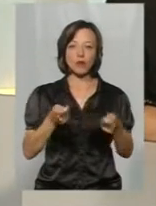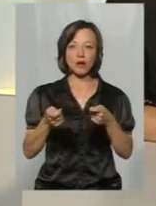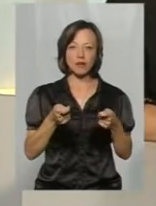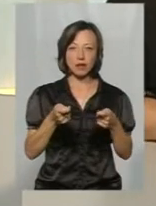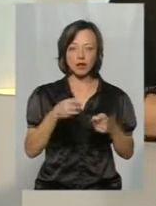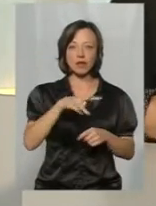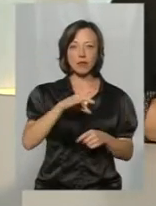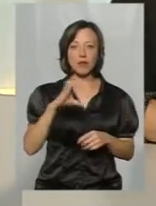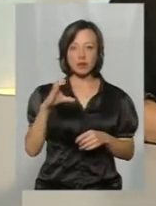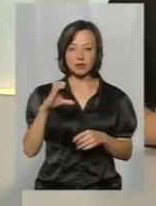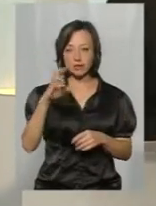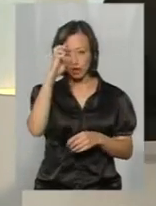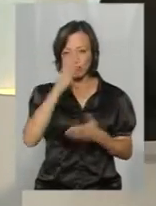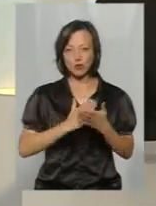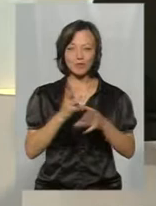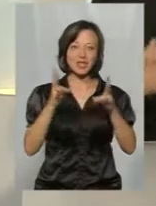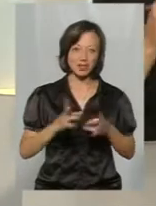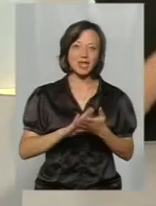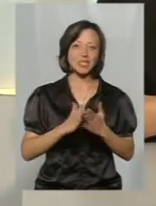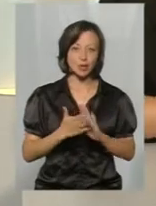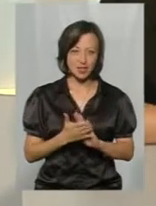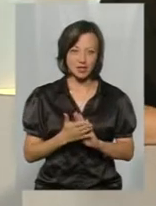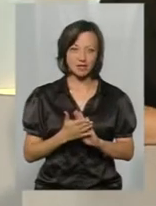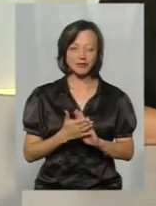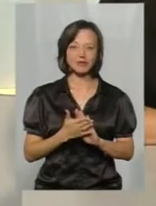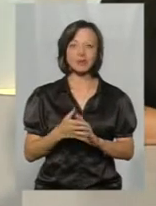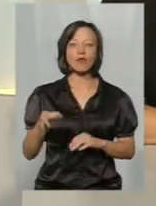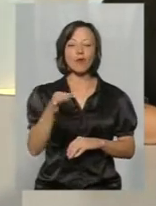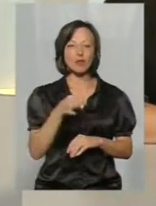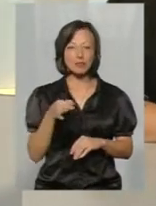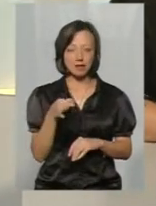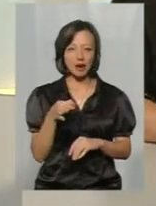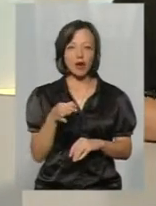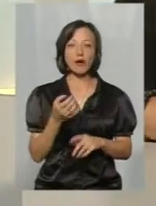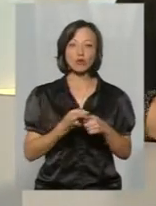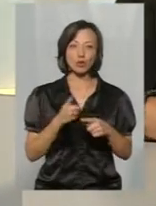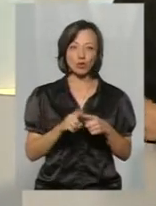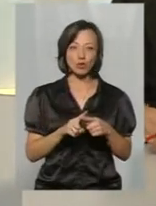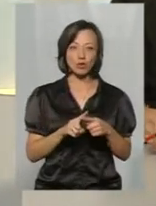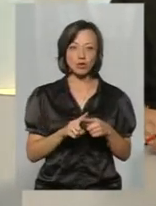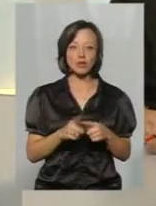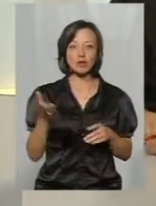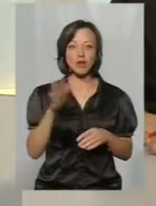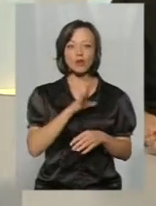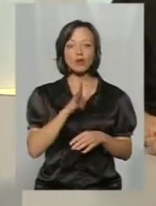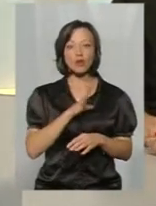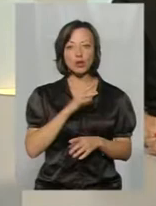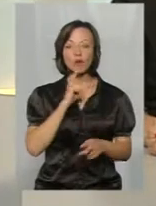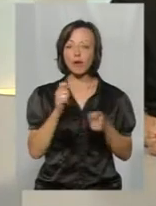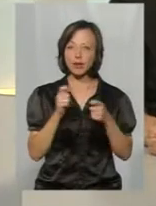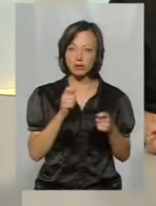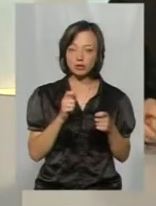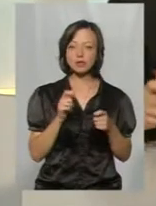Державної служби з надзвичайних ситуацій в області. Ось тому давайте будемо обачні,